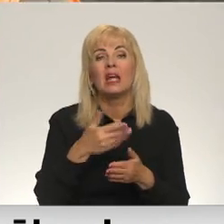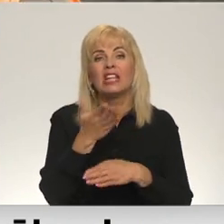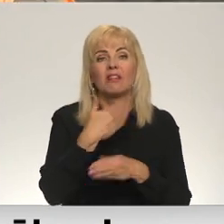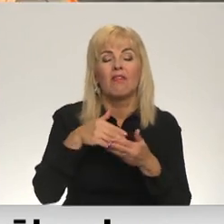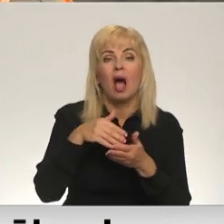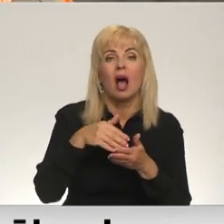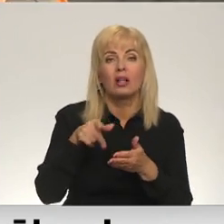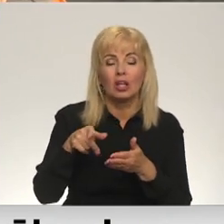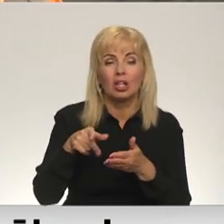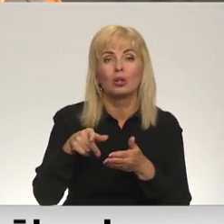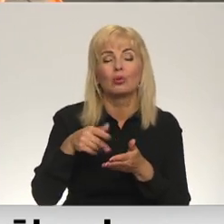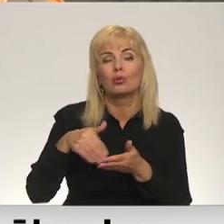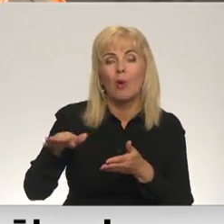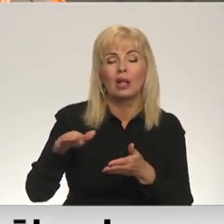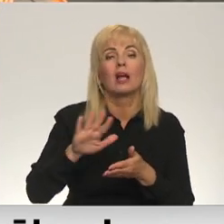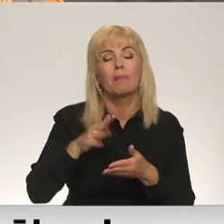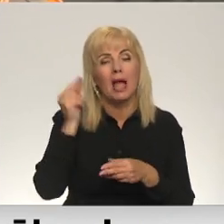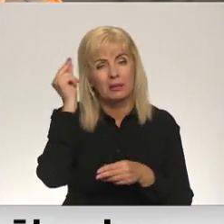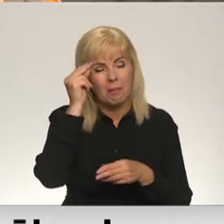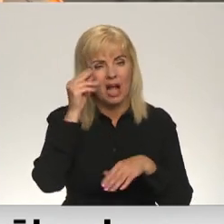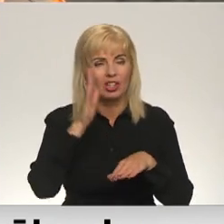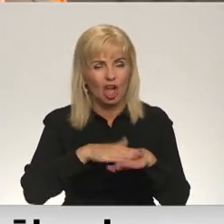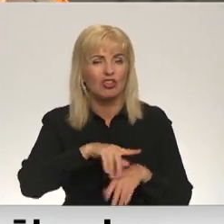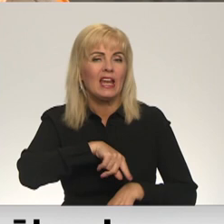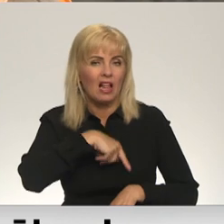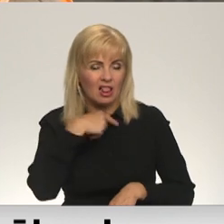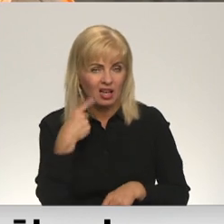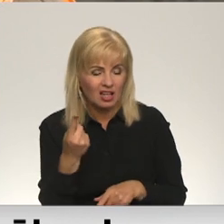mācīšanās posms iet ilgāk daļa tās invaliditātes.